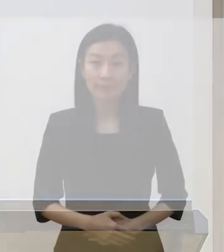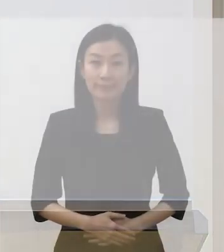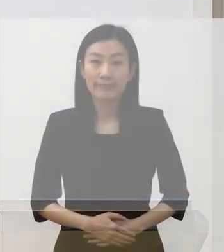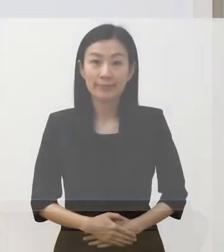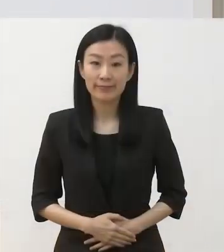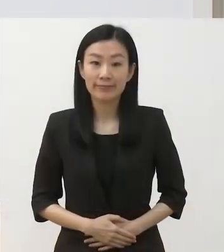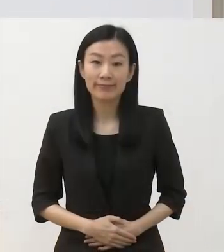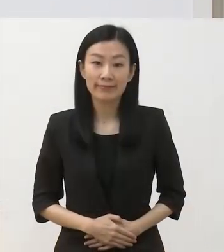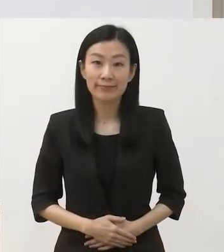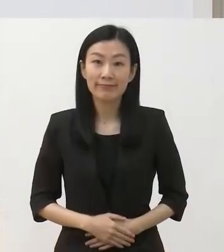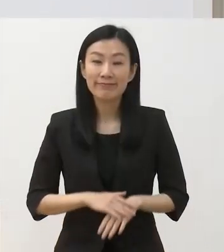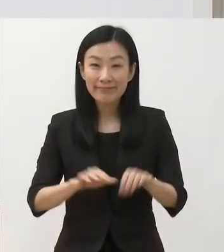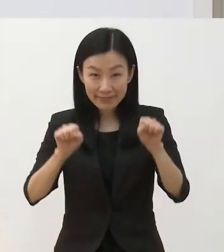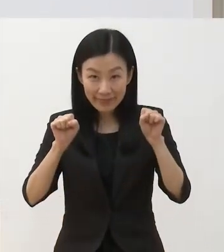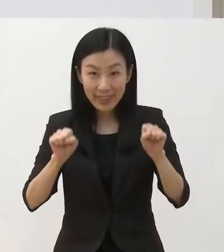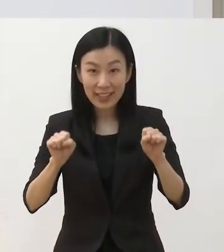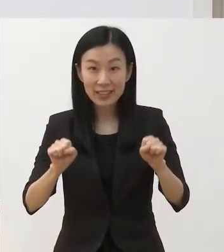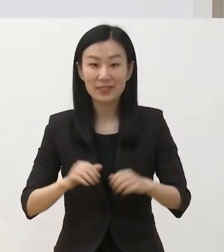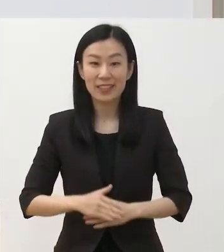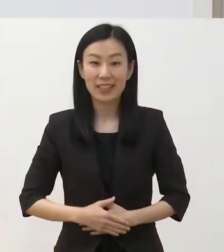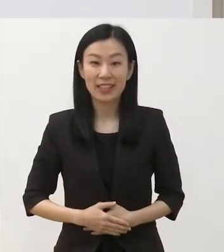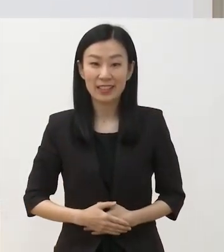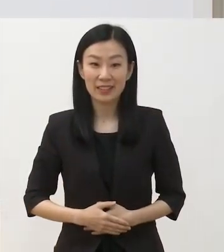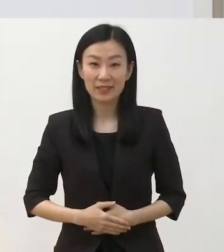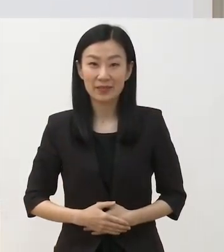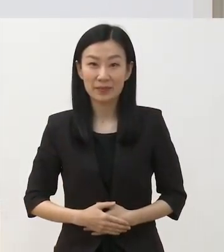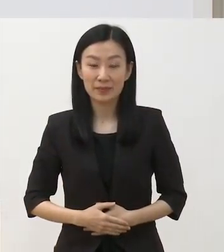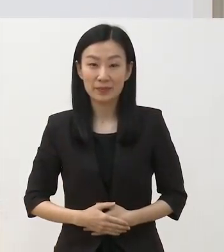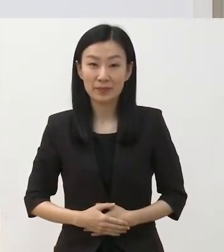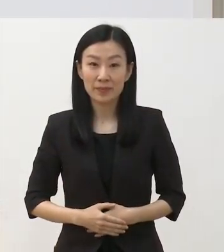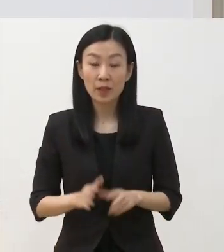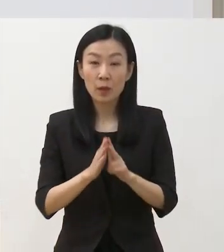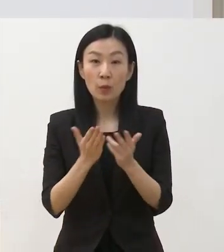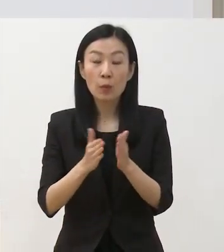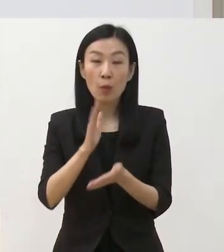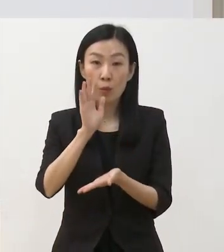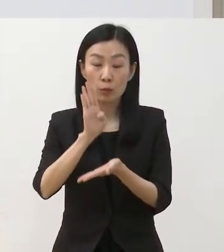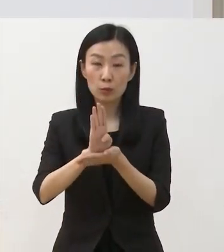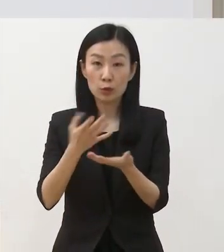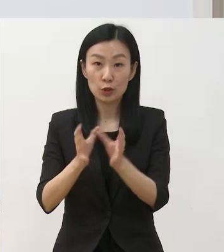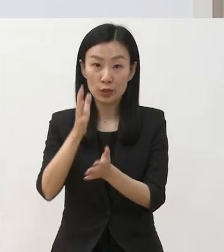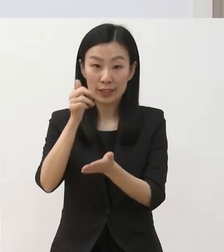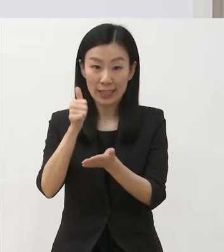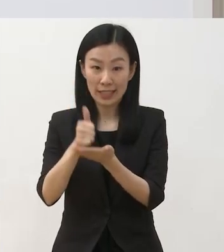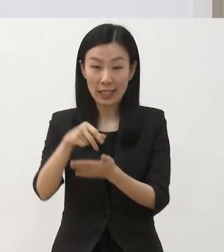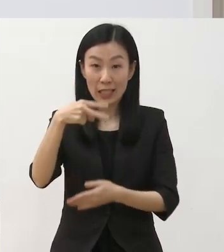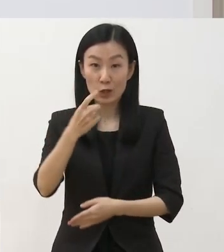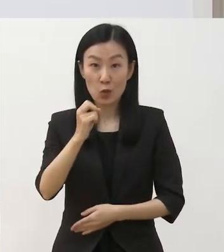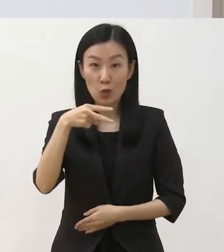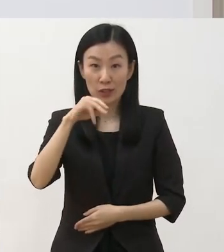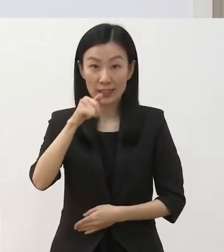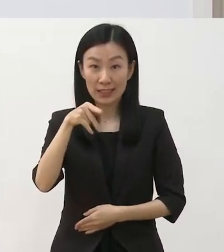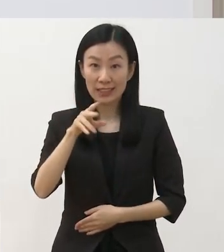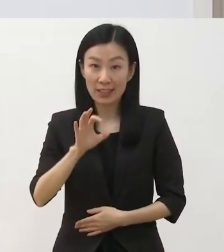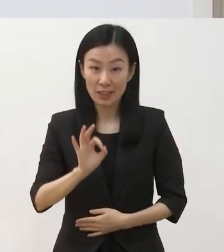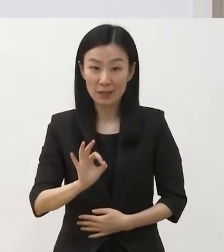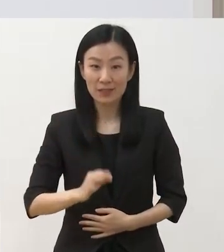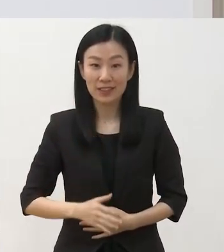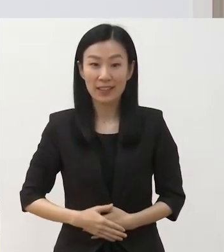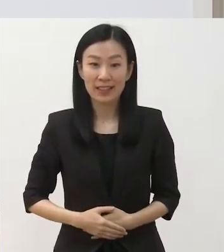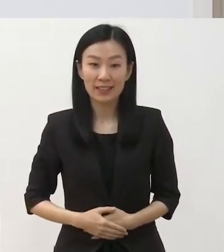공연예술 안녕하십니까 공연예술본부장 송시경입니다 예술인 여러분을 응원합니다